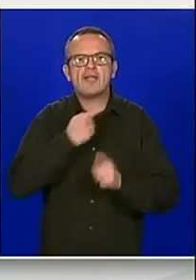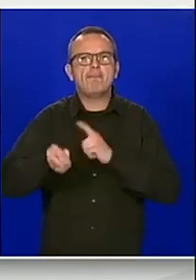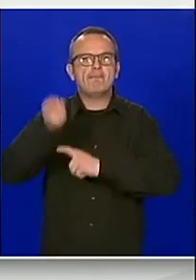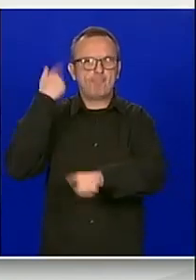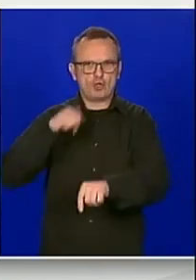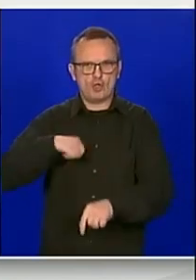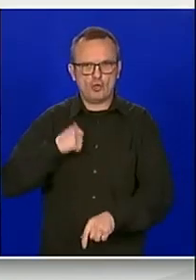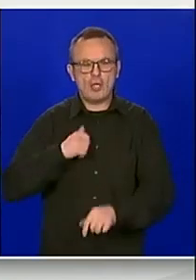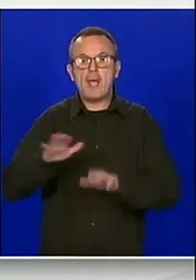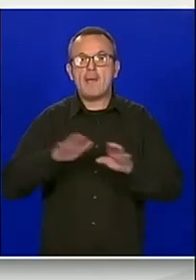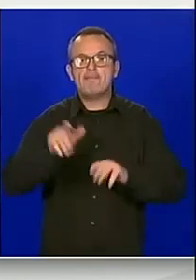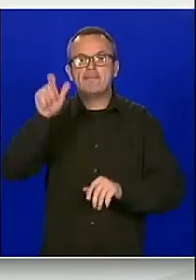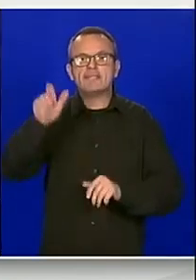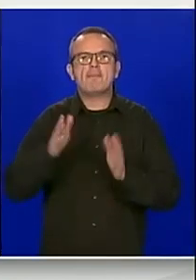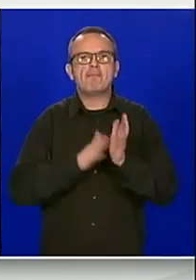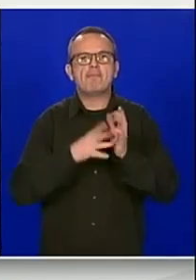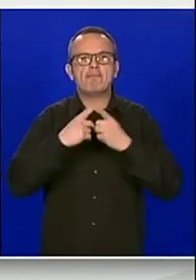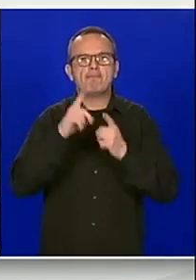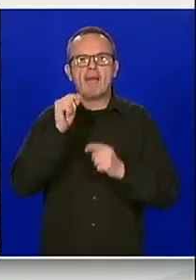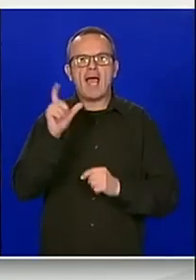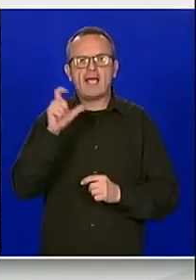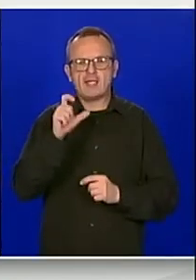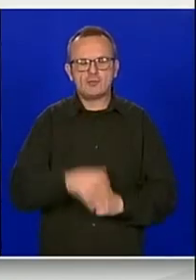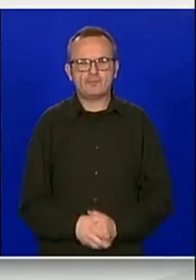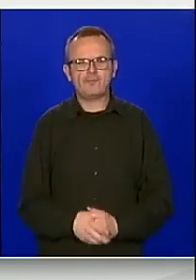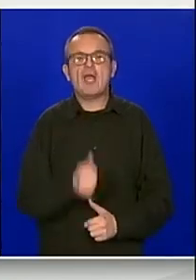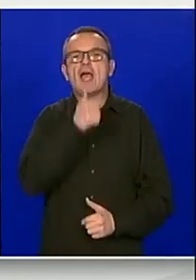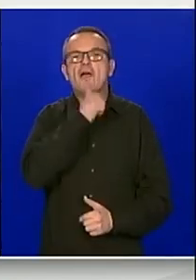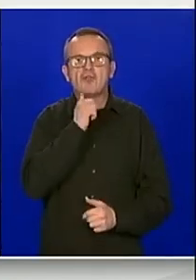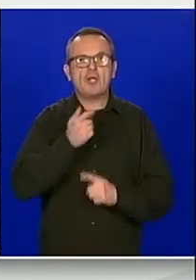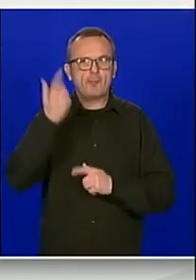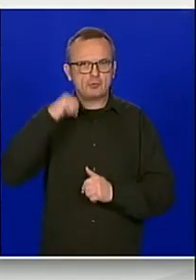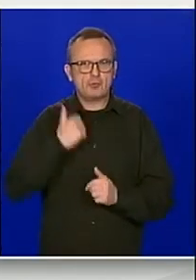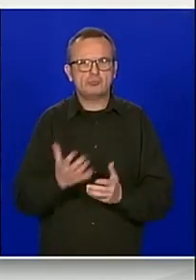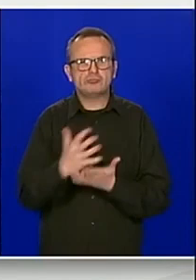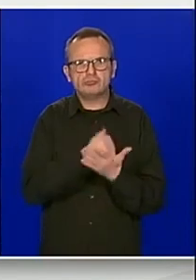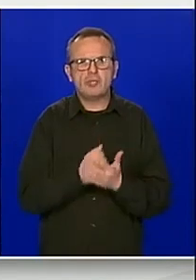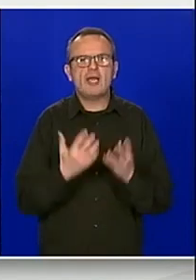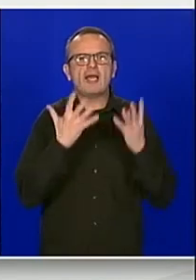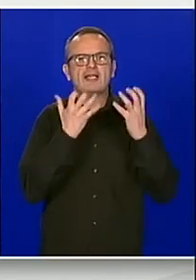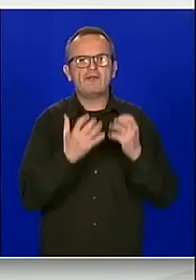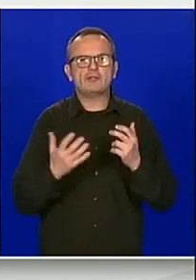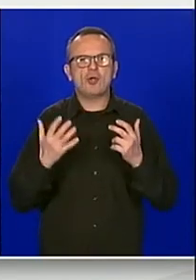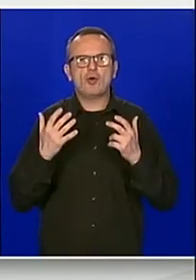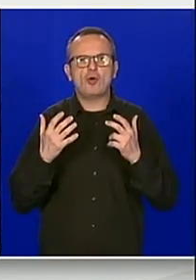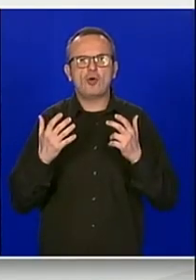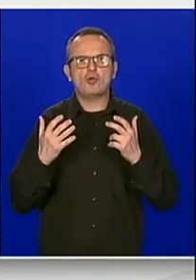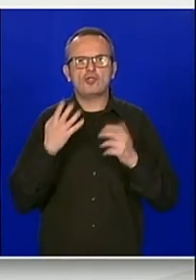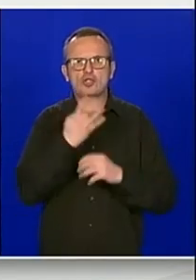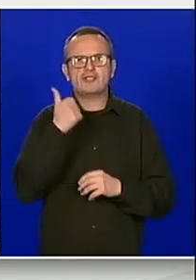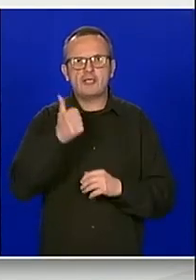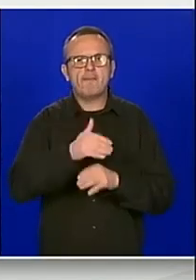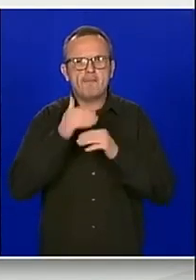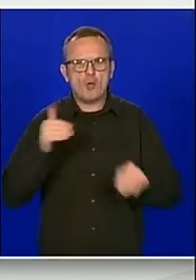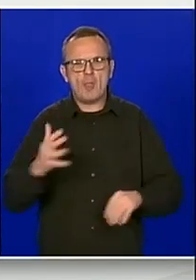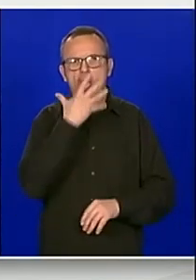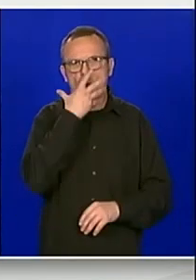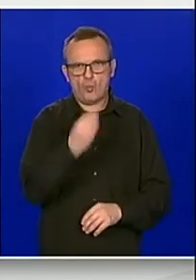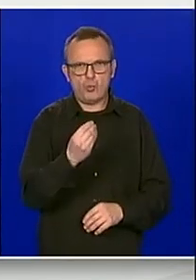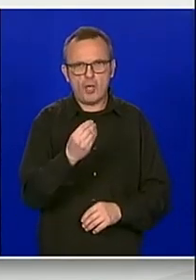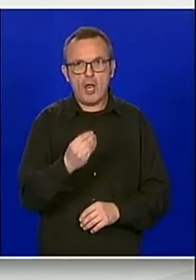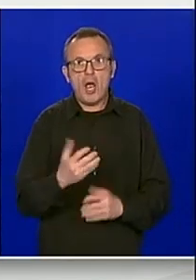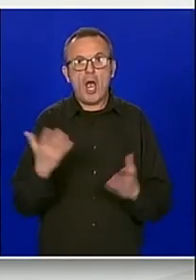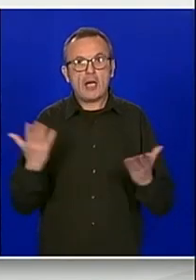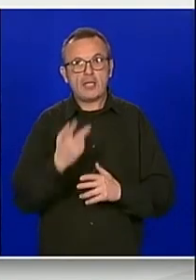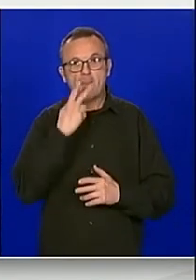Ministre Marić, izvolite. Hvala lijepo. FINA je u 2019. ostvarila prihodu odnosu 941 milijon kuna, što je u odnosu na